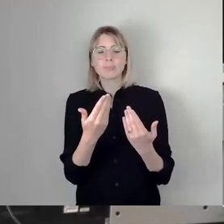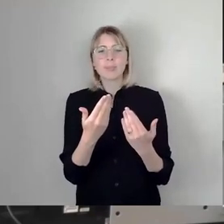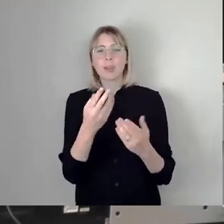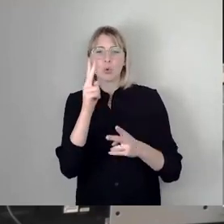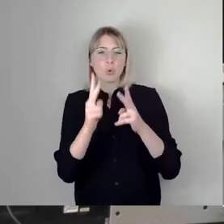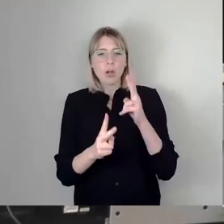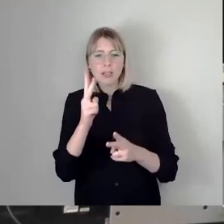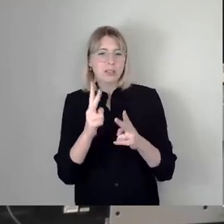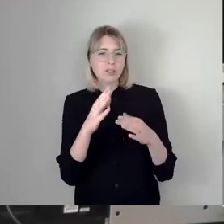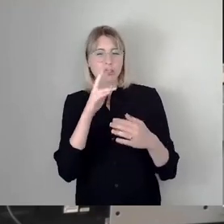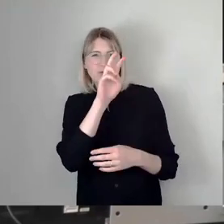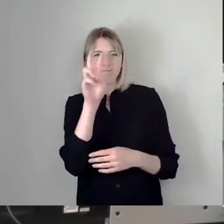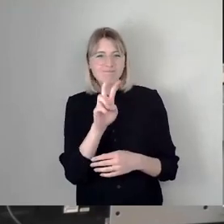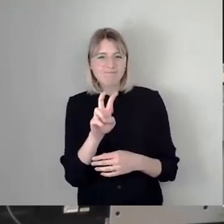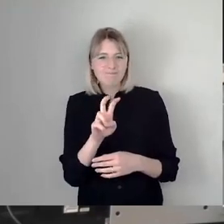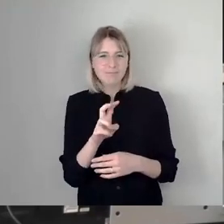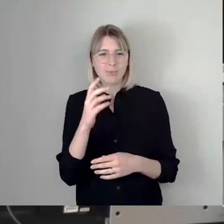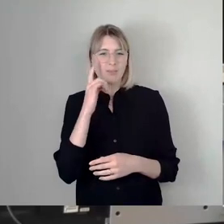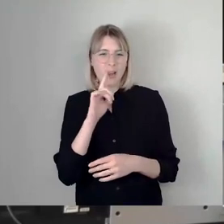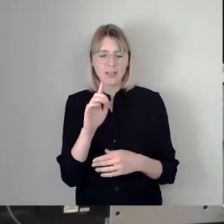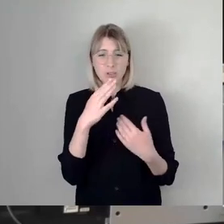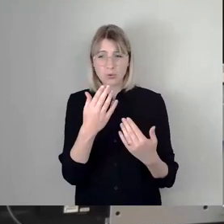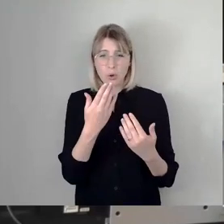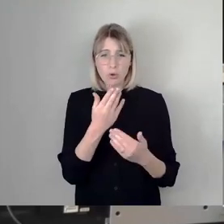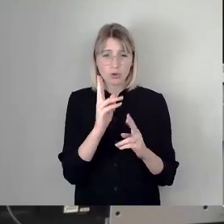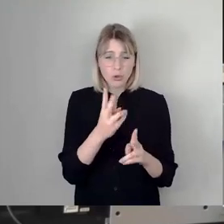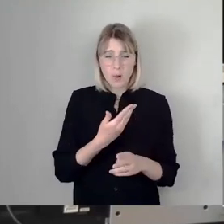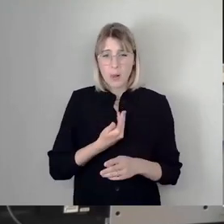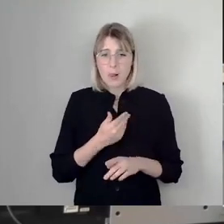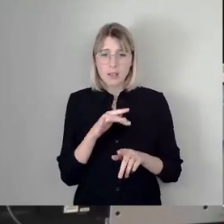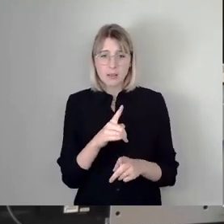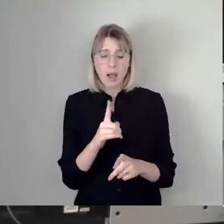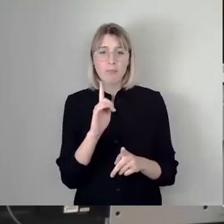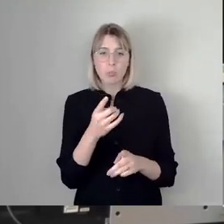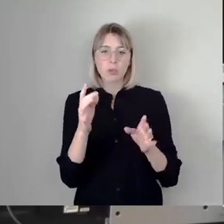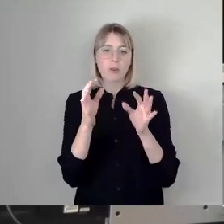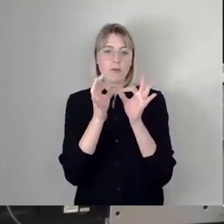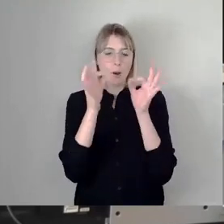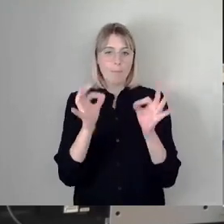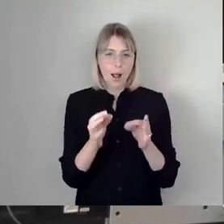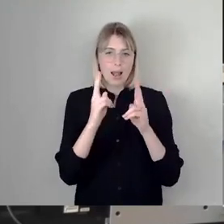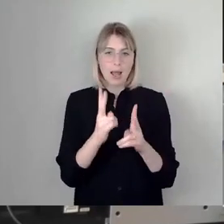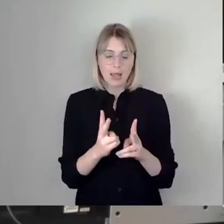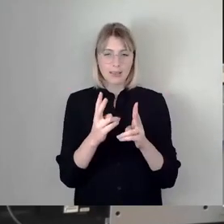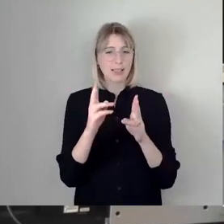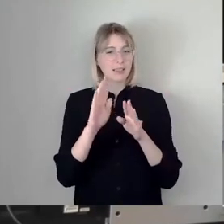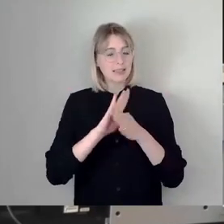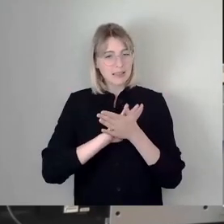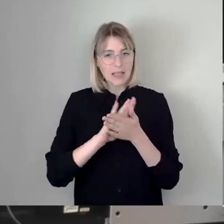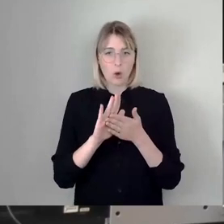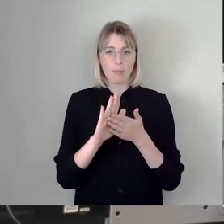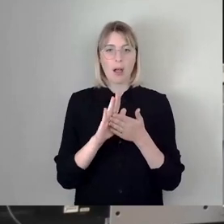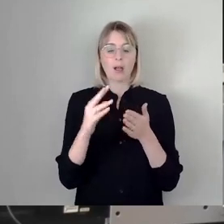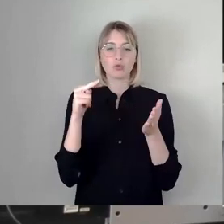Fragezeichen gibt, muss sie, um einen formal rechtlich korrekten Zustand herzustellen, uns